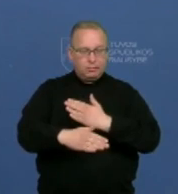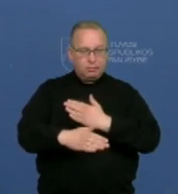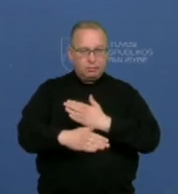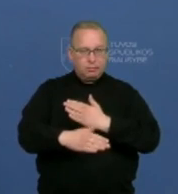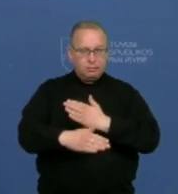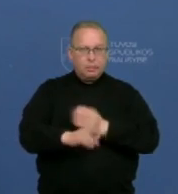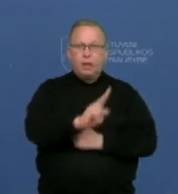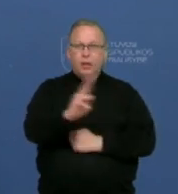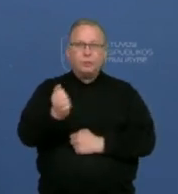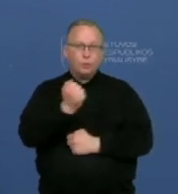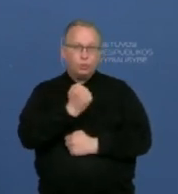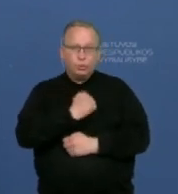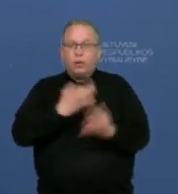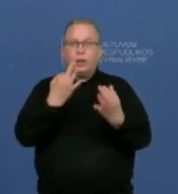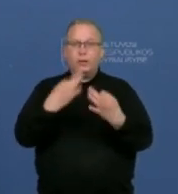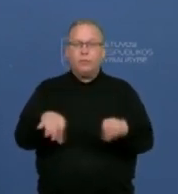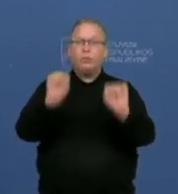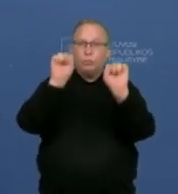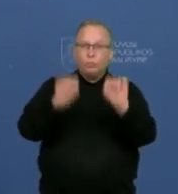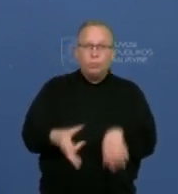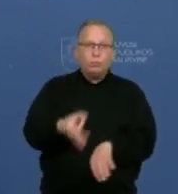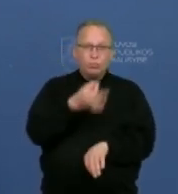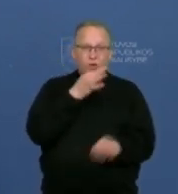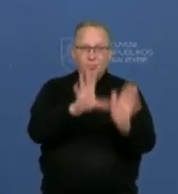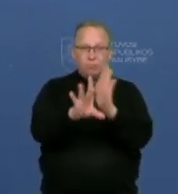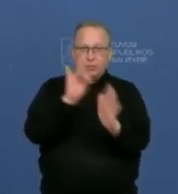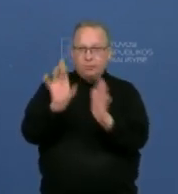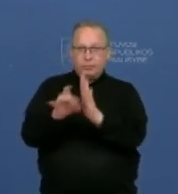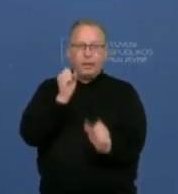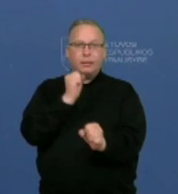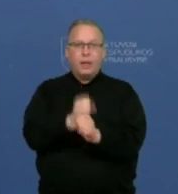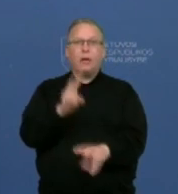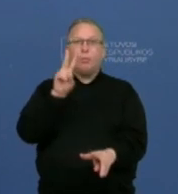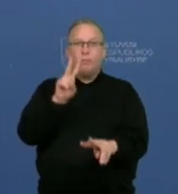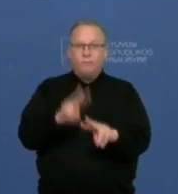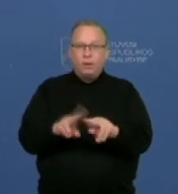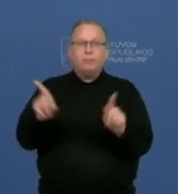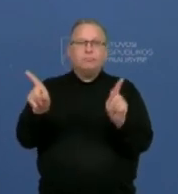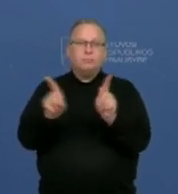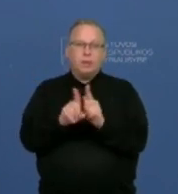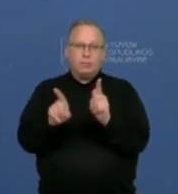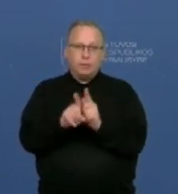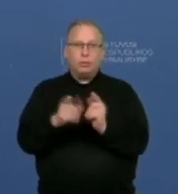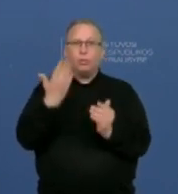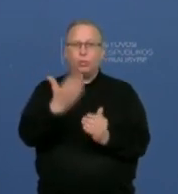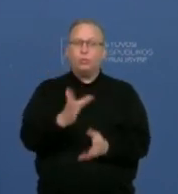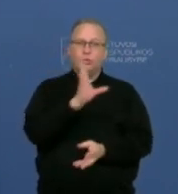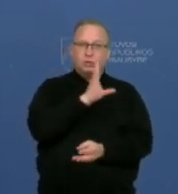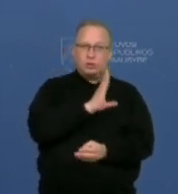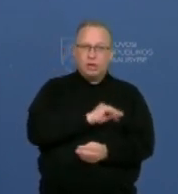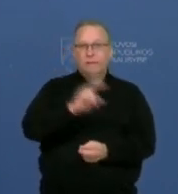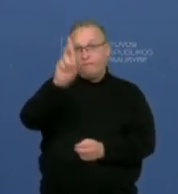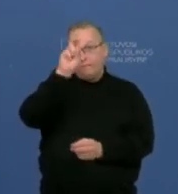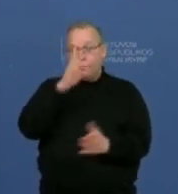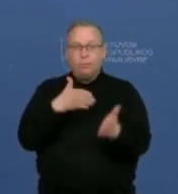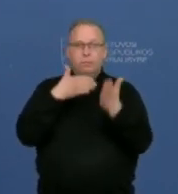Lietuvoje galėtų laisvai pasirinkti savo darbo vietą ir subsidiją už jų darbo užmokesti arba